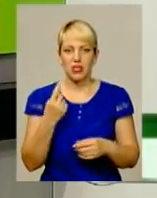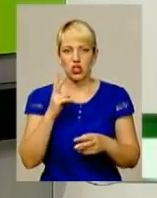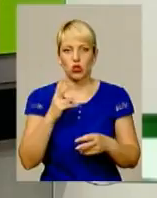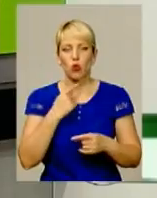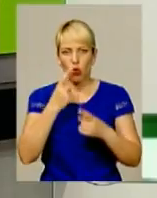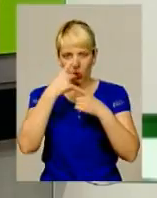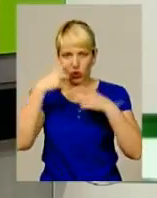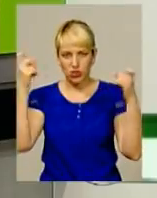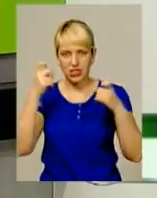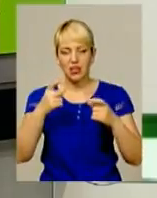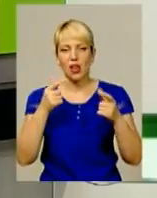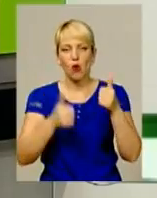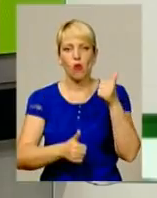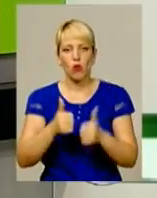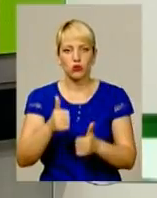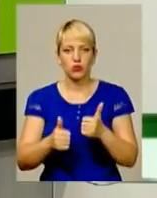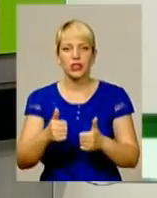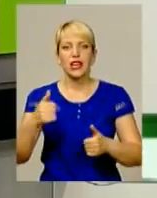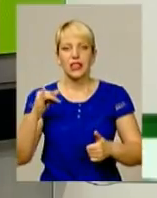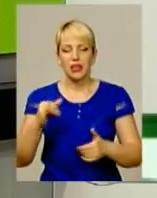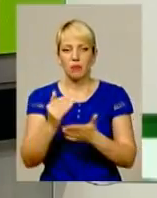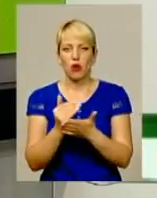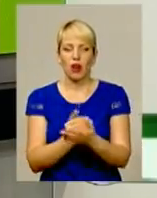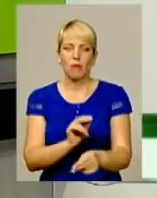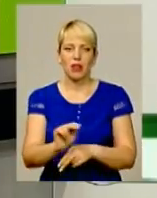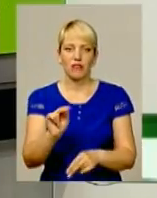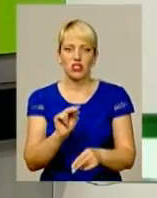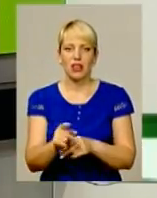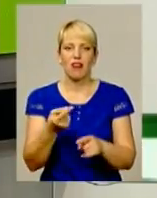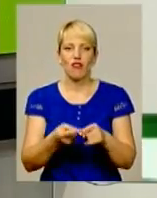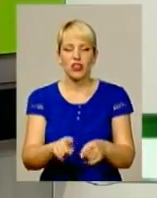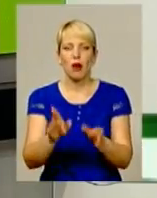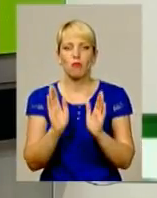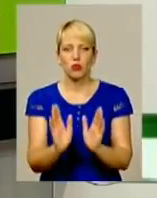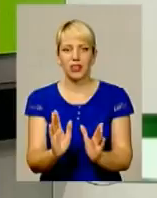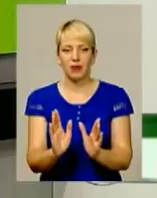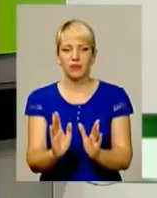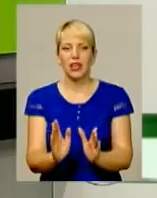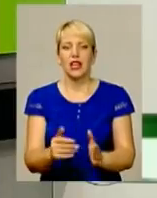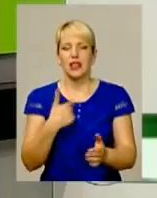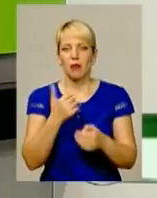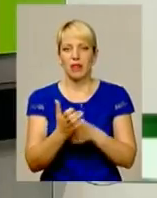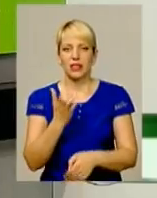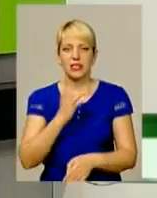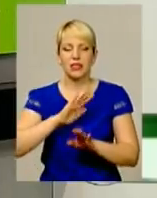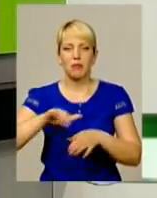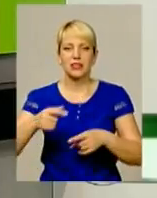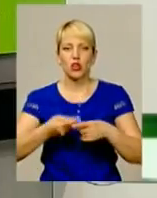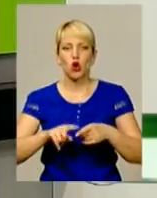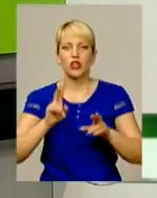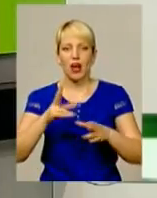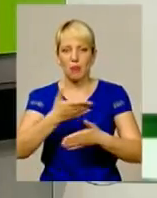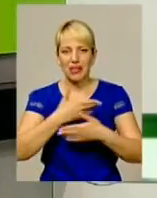які оголосили конкурс. Я думаю, що програма навчання буде вже нам надійснана після того, коли ми